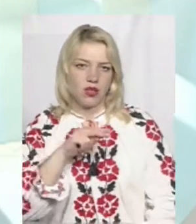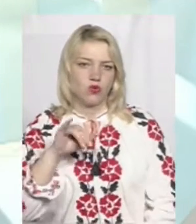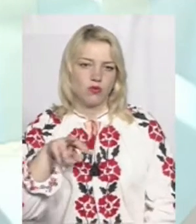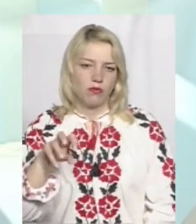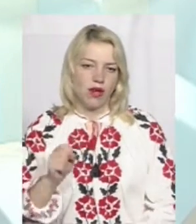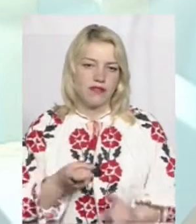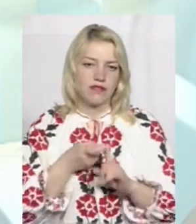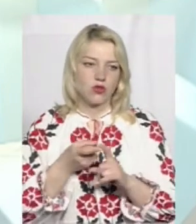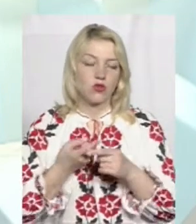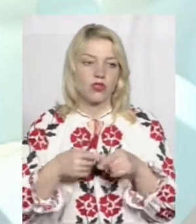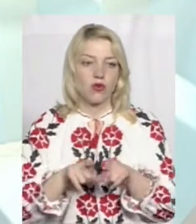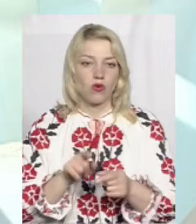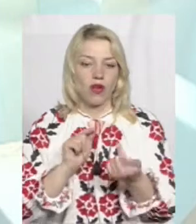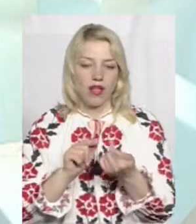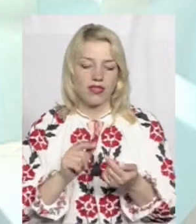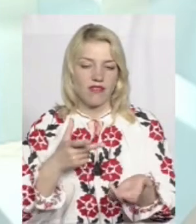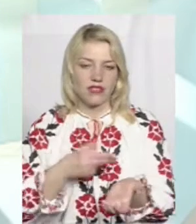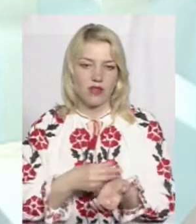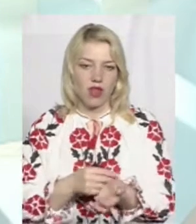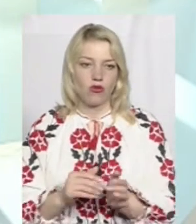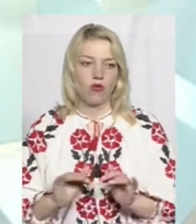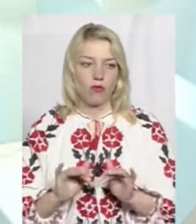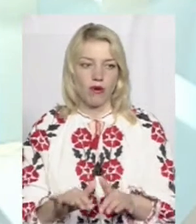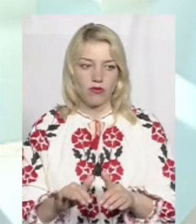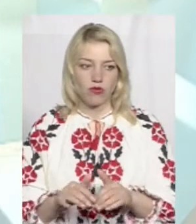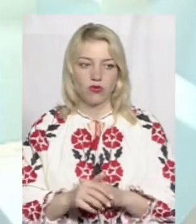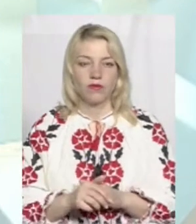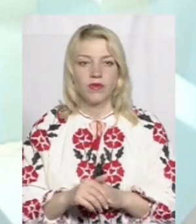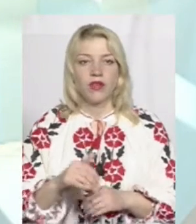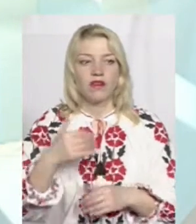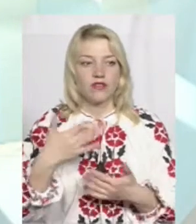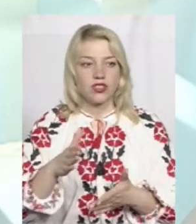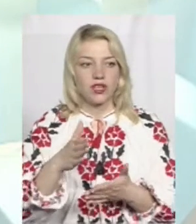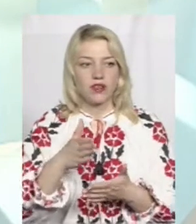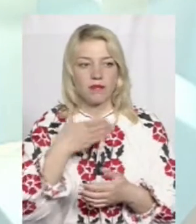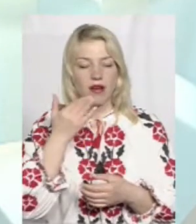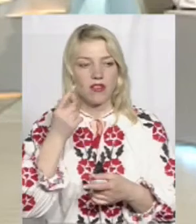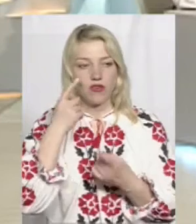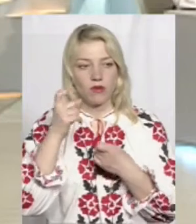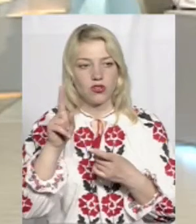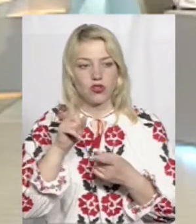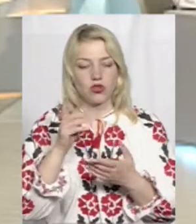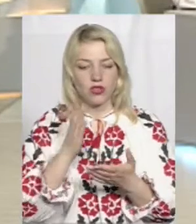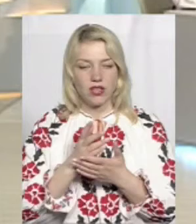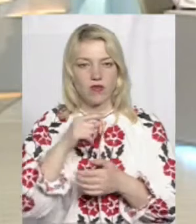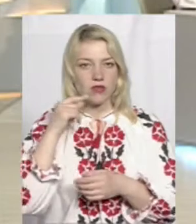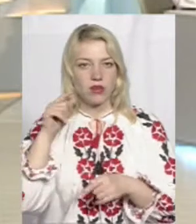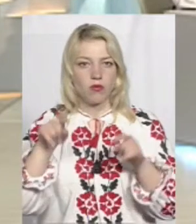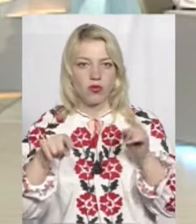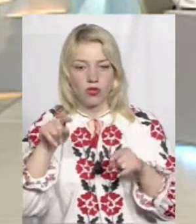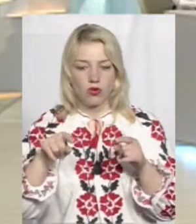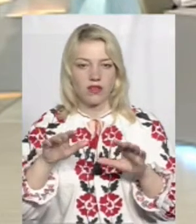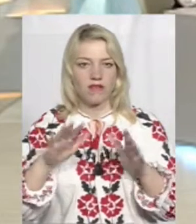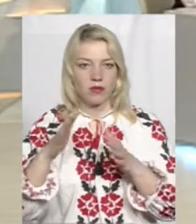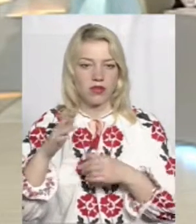Зараз, в зв'язку з такою антивакцинальною компанією, вже маємо інформацію про те, що в Росії є поодинокі випадки